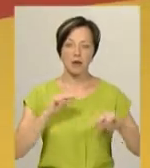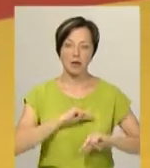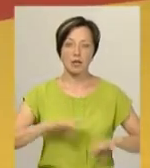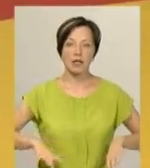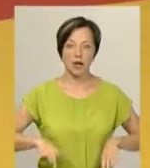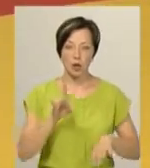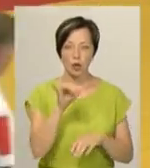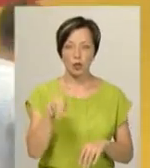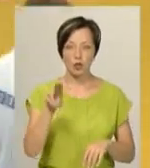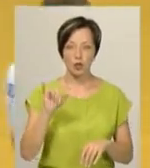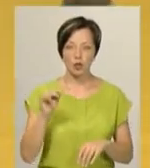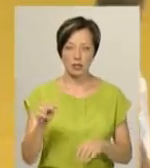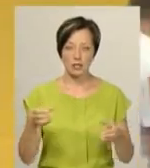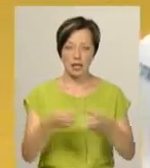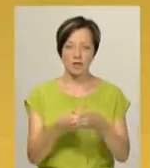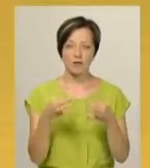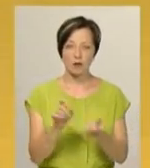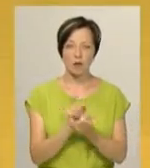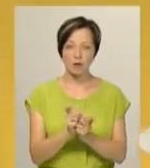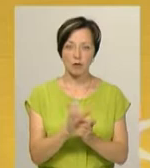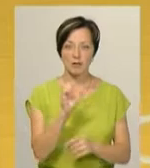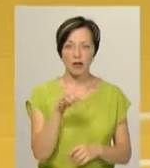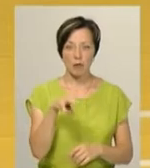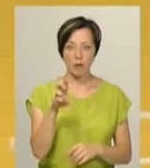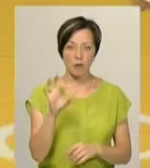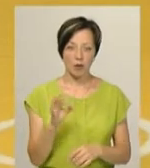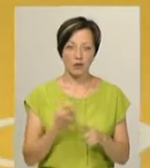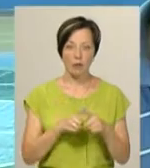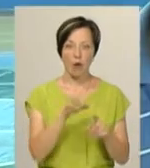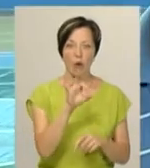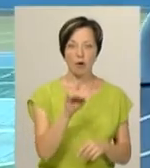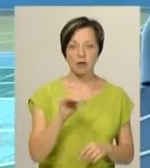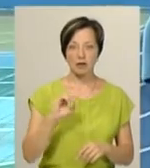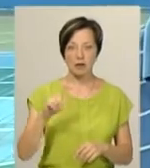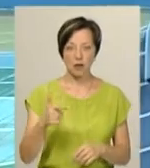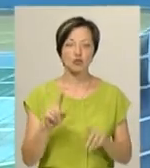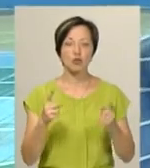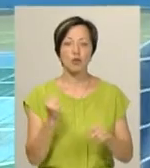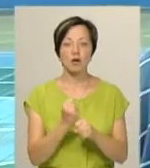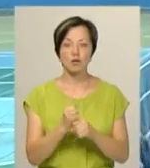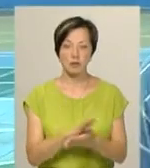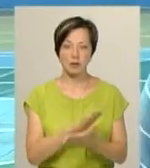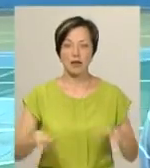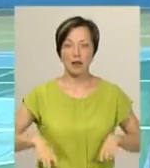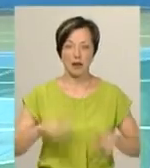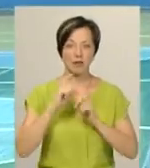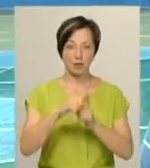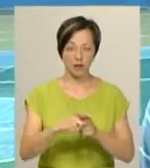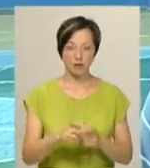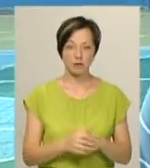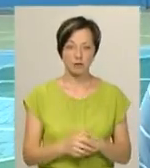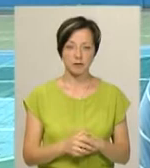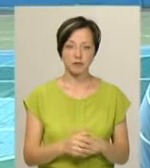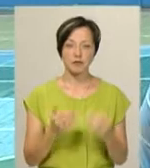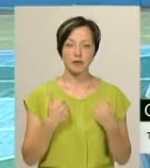Олег Рудич. Він веде секції вільної боротьби, бойового самбо та першій хортингу. На питання, чому працює безоплатно, тренер відповідає. Я як